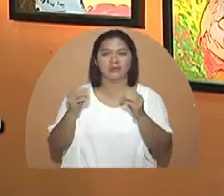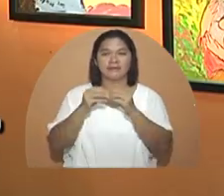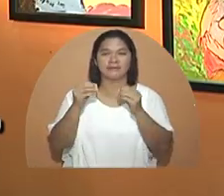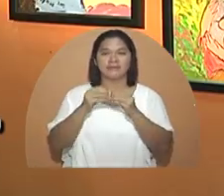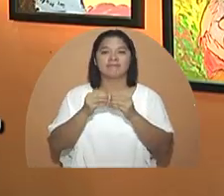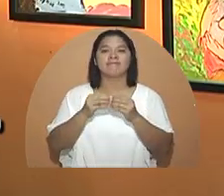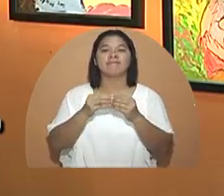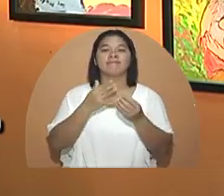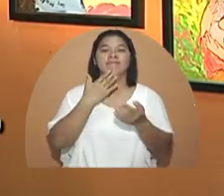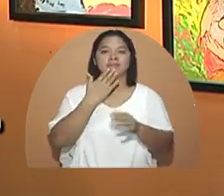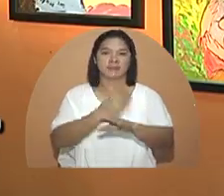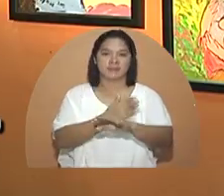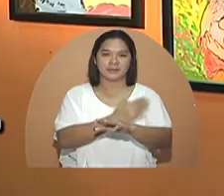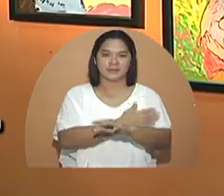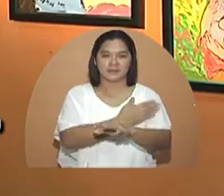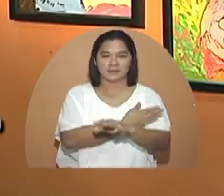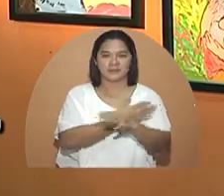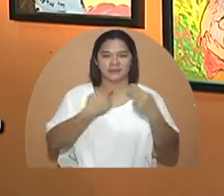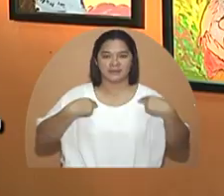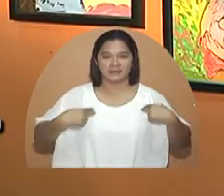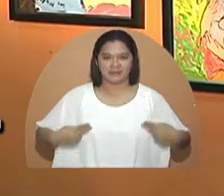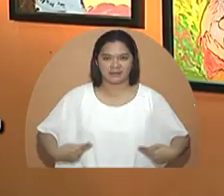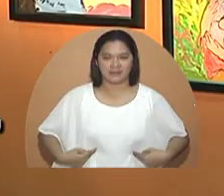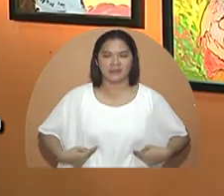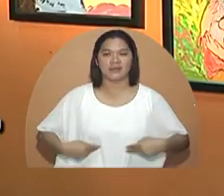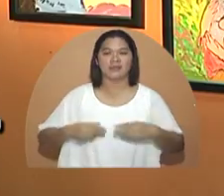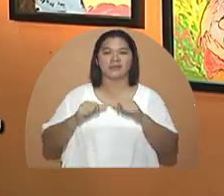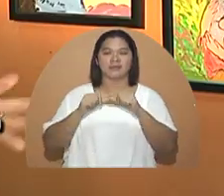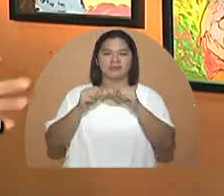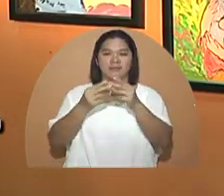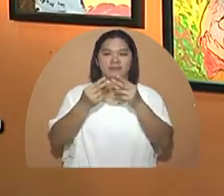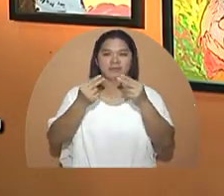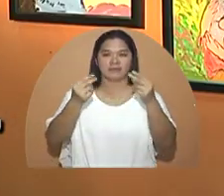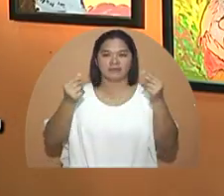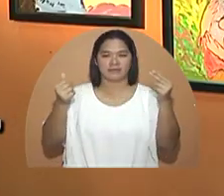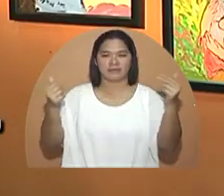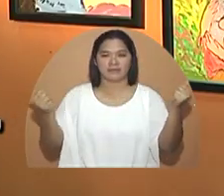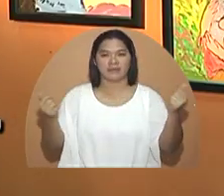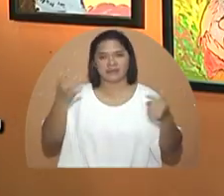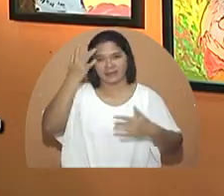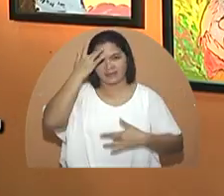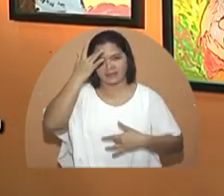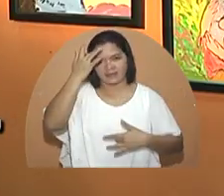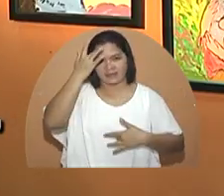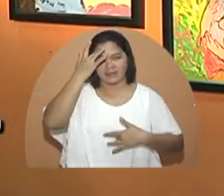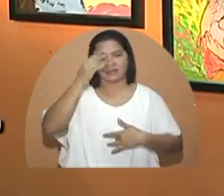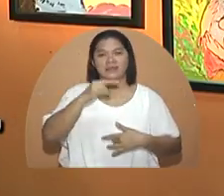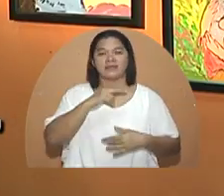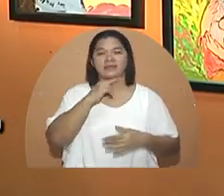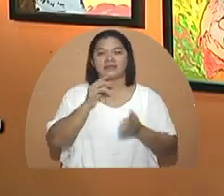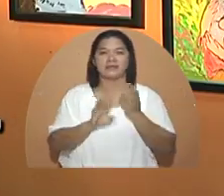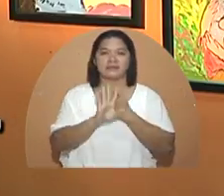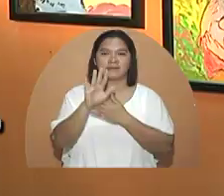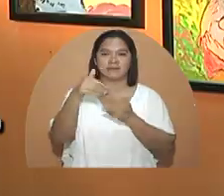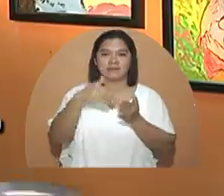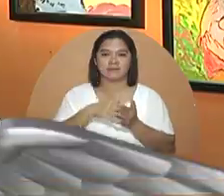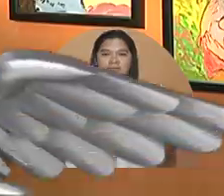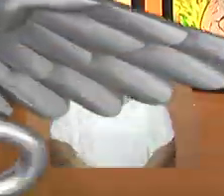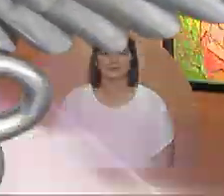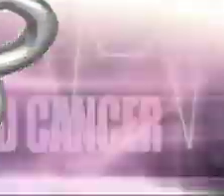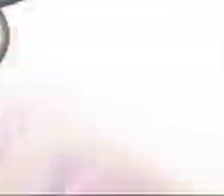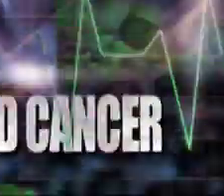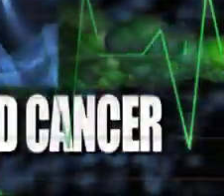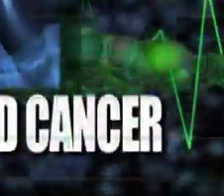lalong mapagbutay ang kanyang kalagayan at naway talagang tuluyan ang gumaling sa kanyang sakit at hindi na ito bumalik.